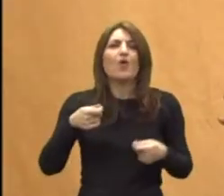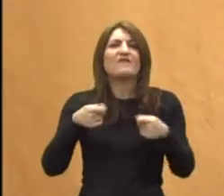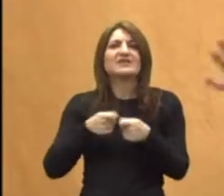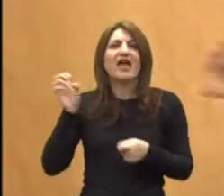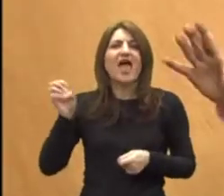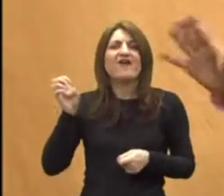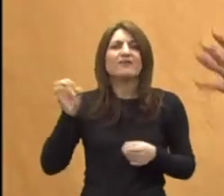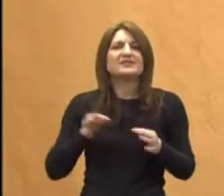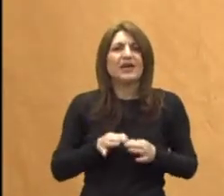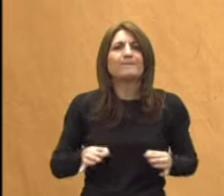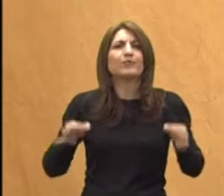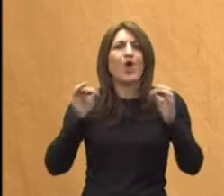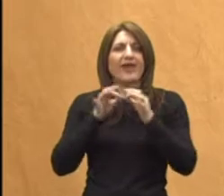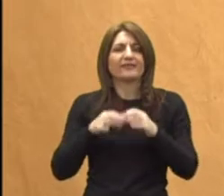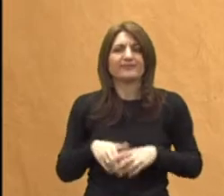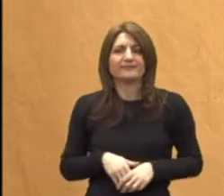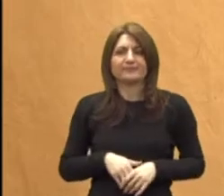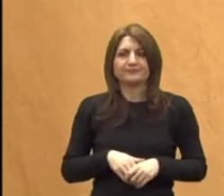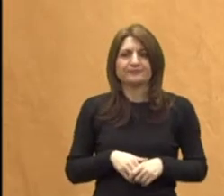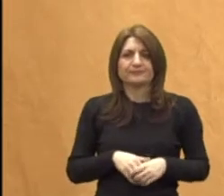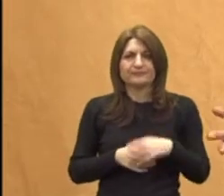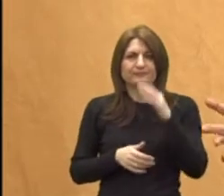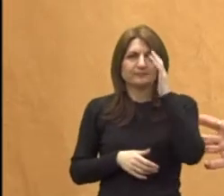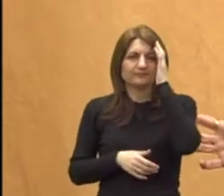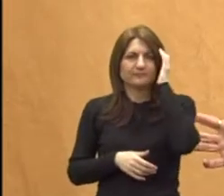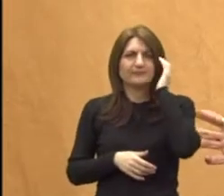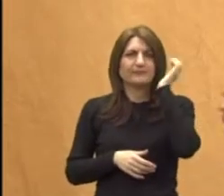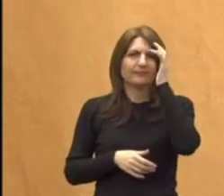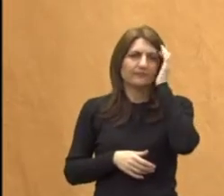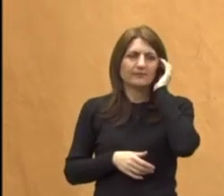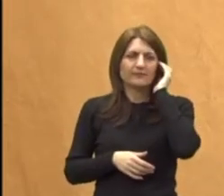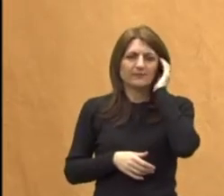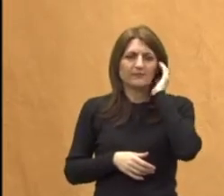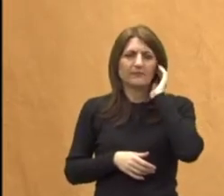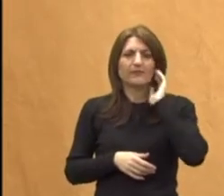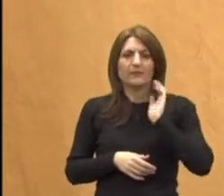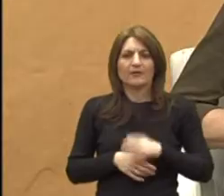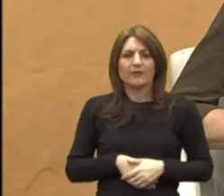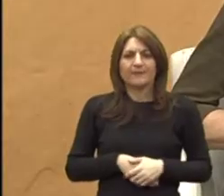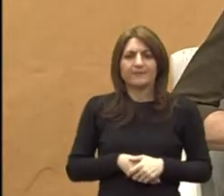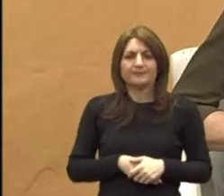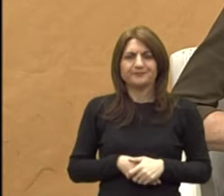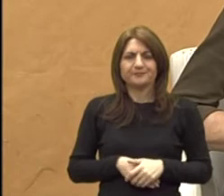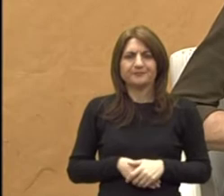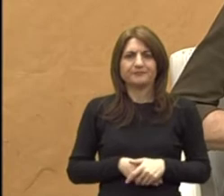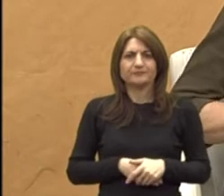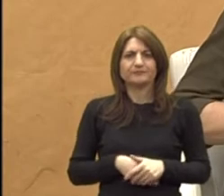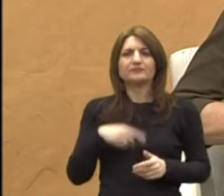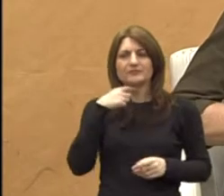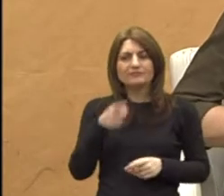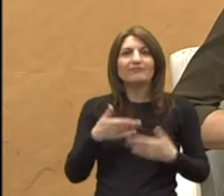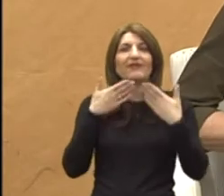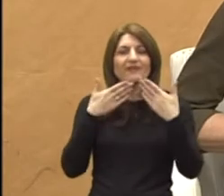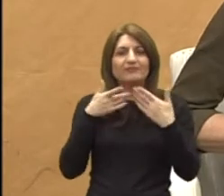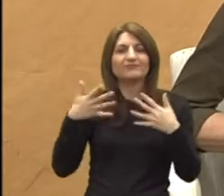i sve. Može. Ne, ne, samo mi dajte. Da, da. I rekli smo da smo zahvaljujući grad